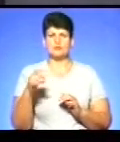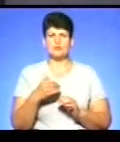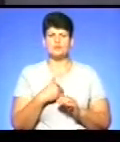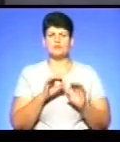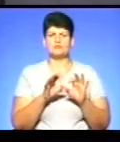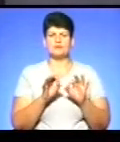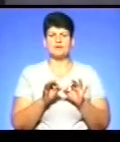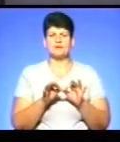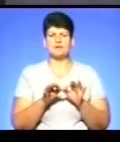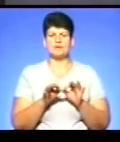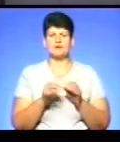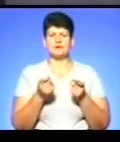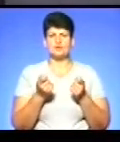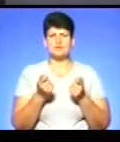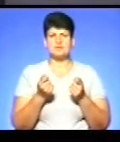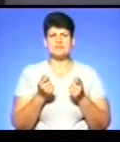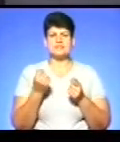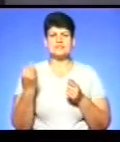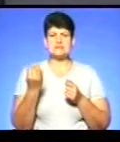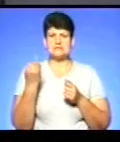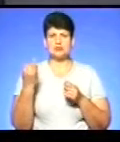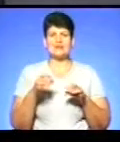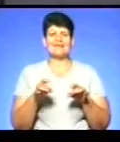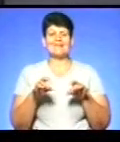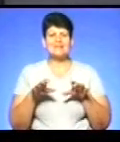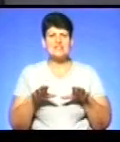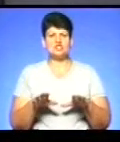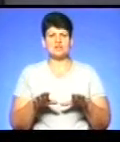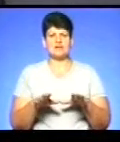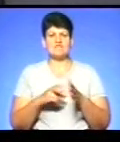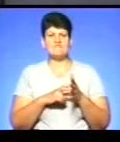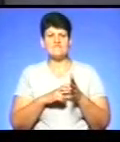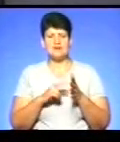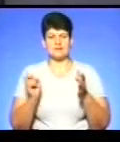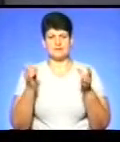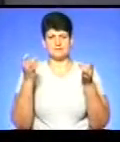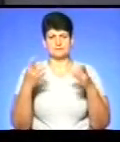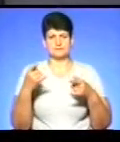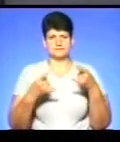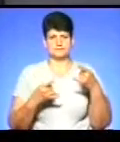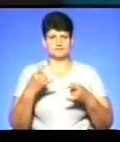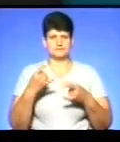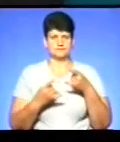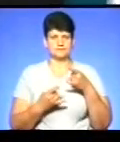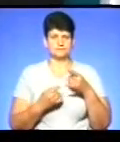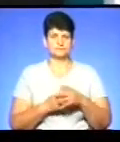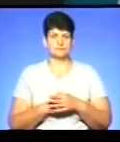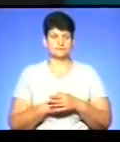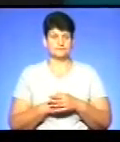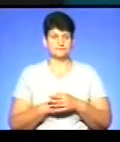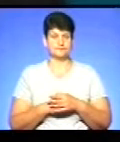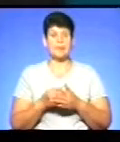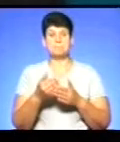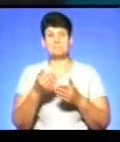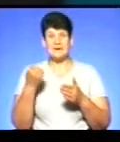насамперед дещо сперед історії рішення щодо вимкнення аналогового ефірного мовлення. Ну, перед історією